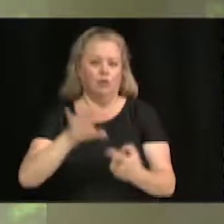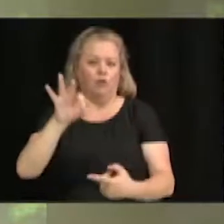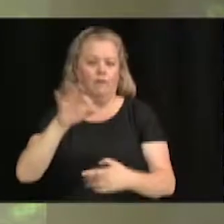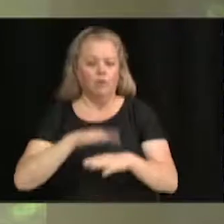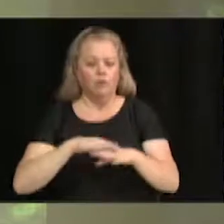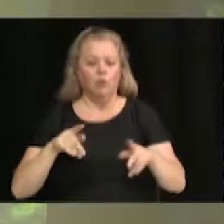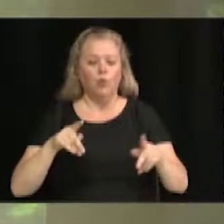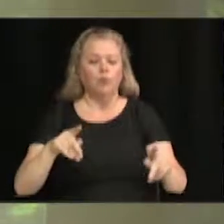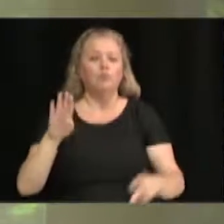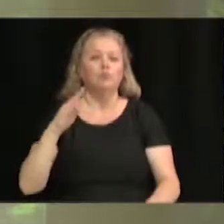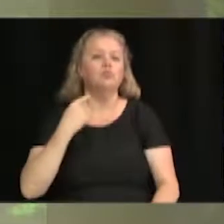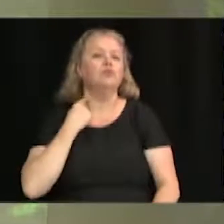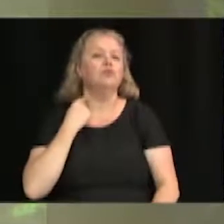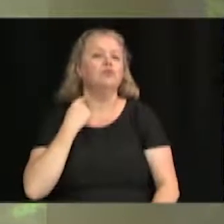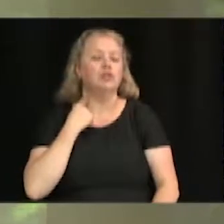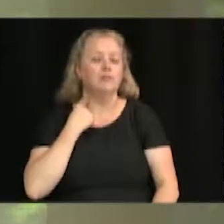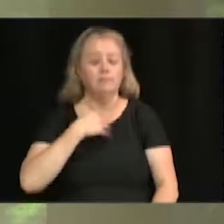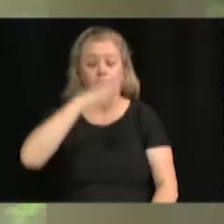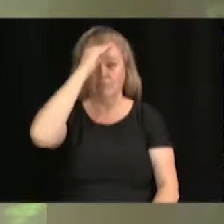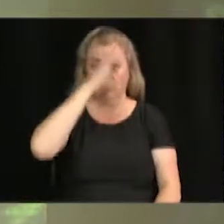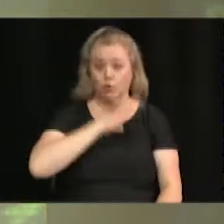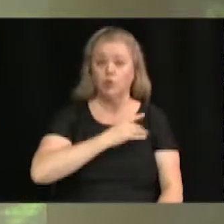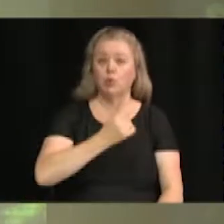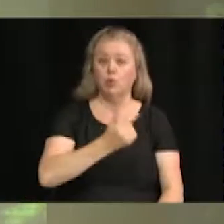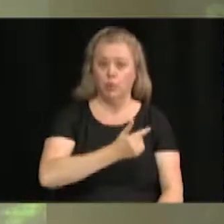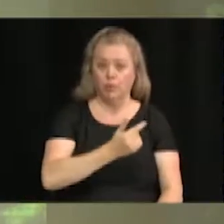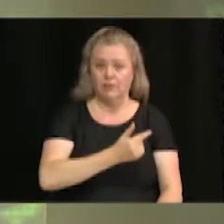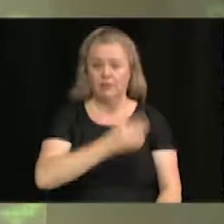M. Gauthier et M. Côté.